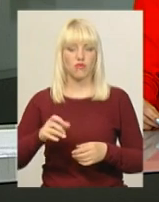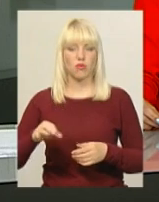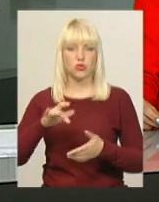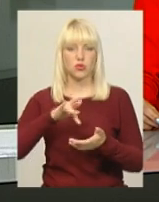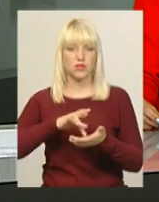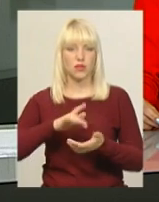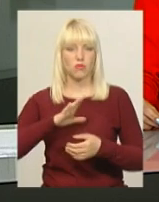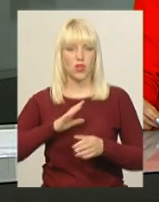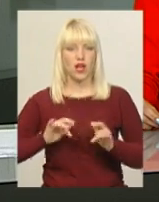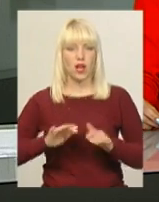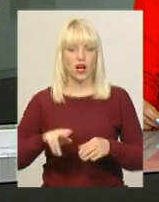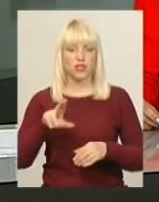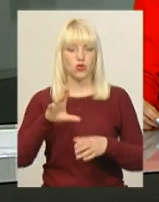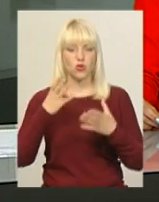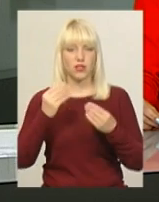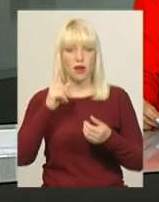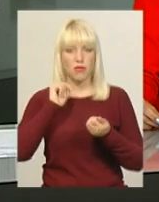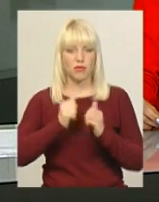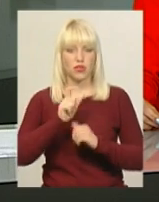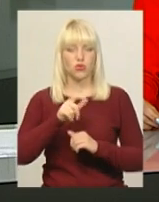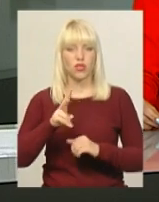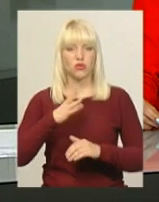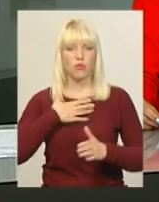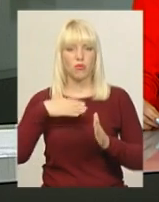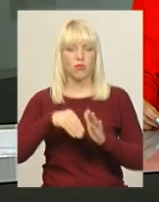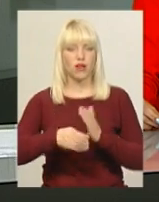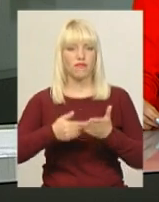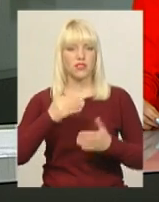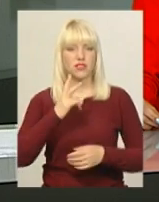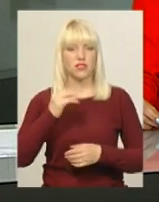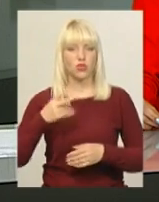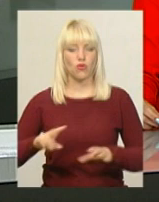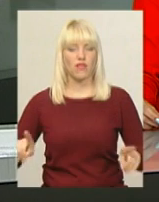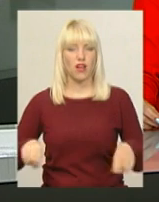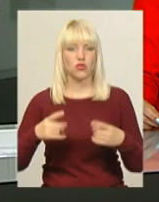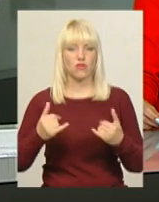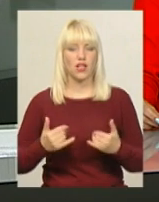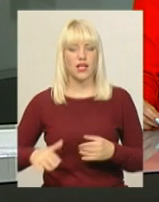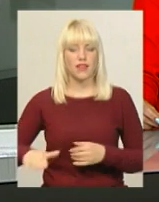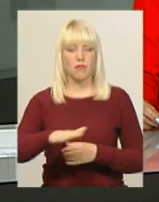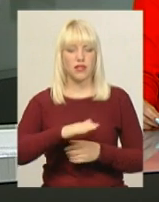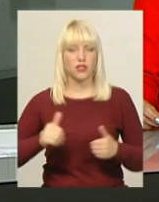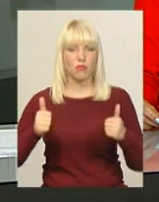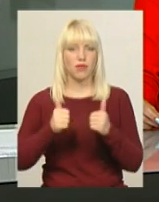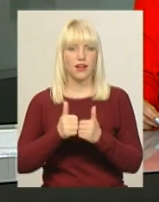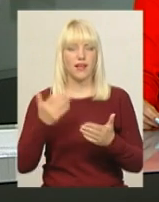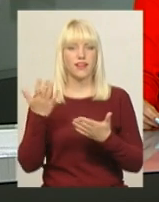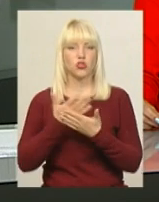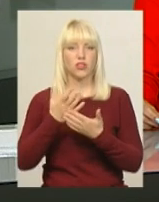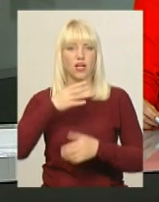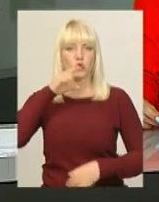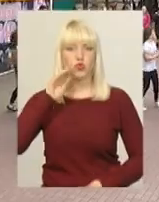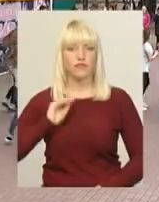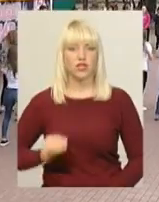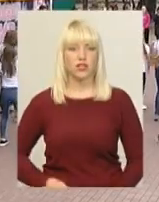акція «До пам'яті людей, які померли від сніду». Влаштували її на майданчику біля кінотеатру імені Шевченка. Наталя Сідова далі.